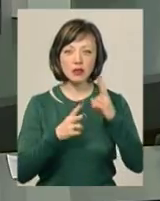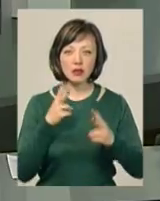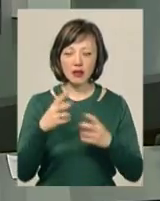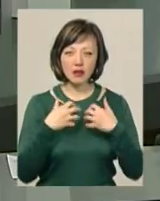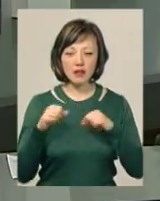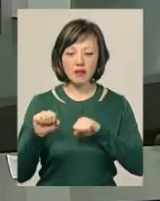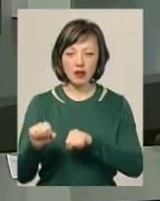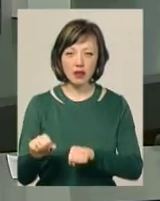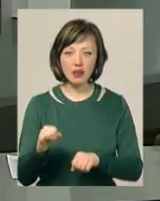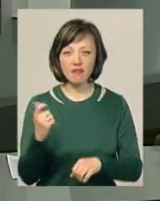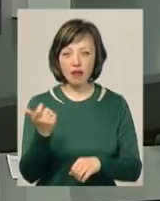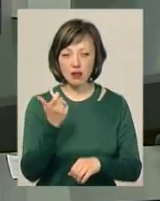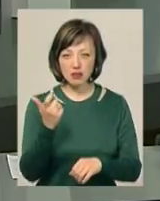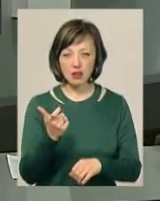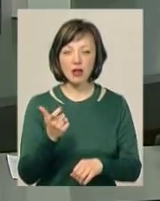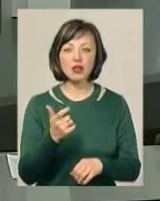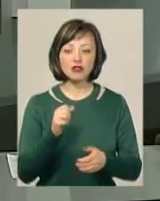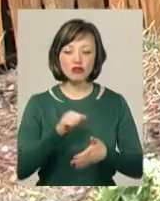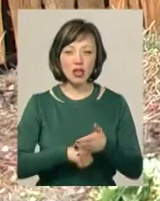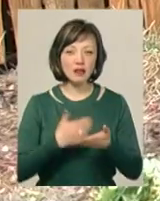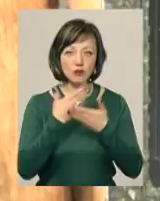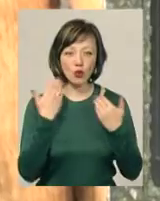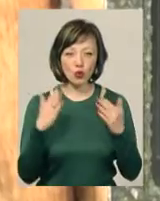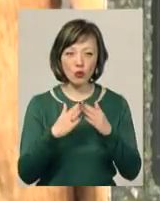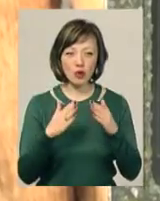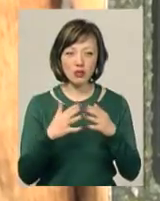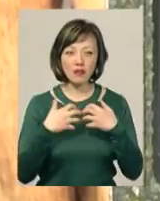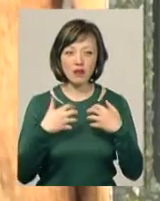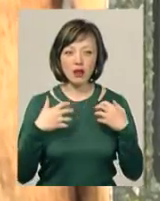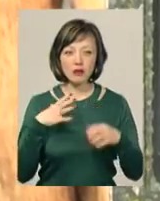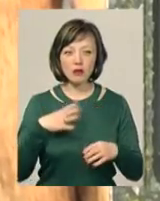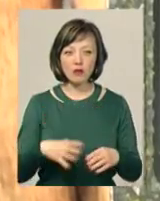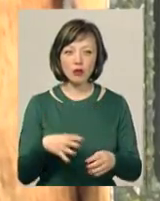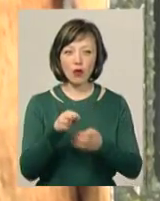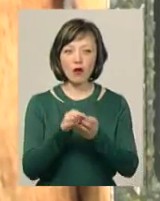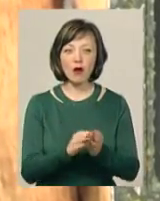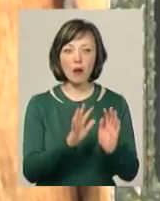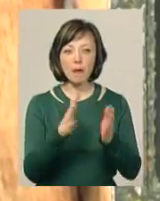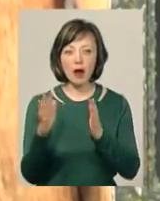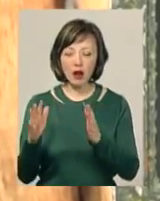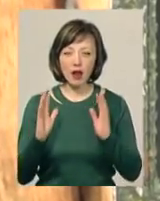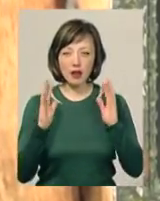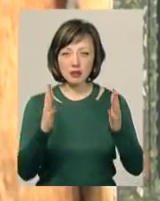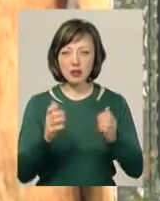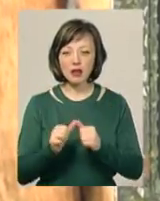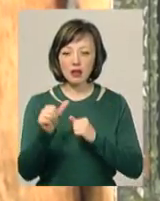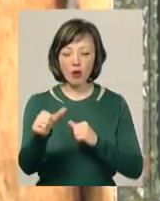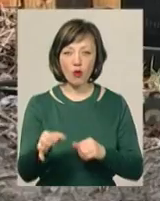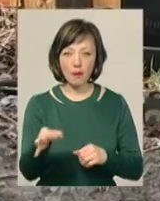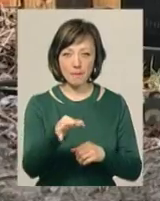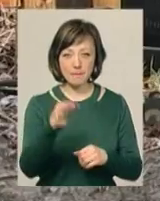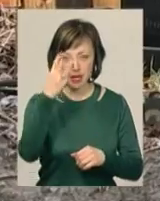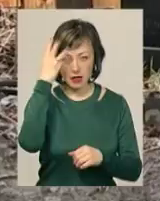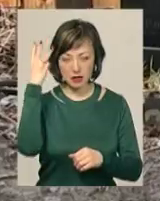«Чотирилапих». Кажуть, через його відсутність домашніх улюбленців доводиться ховати у парках, лісосмугах та на околицях обласного центру.